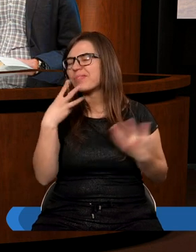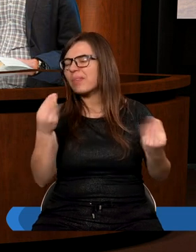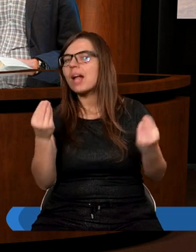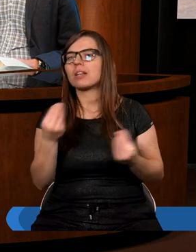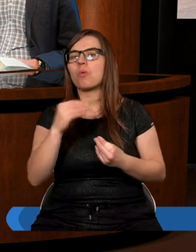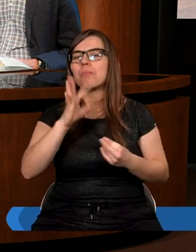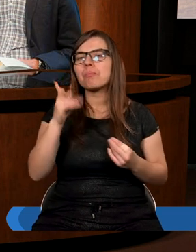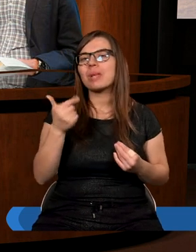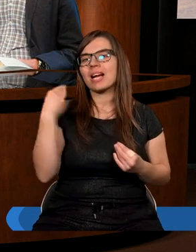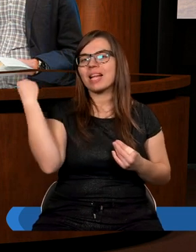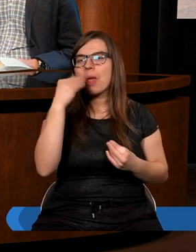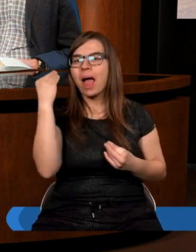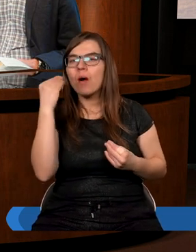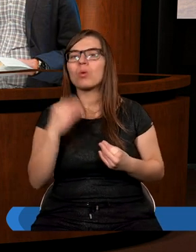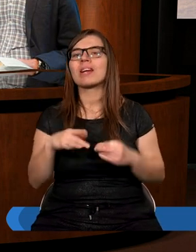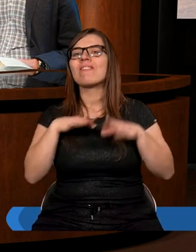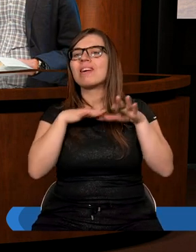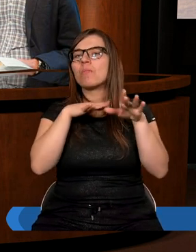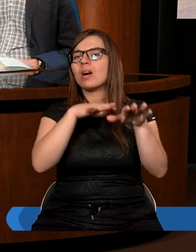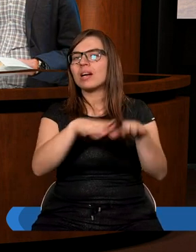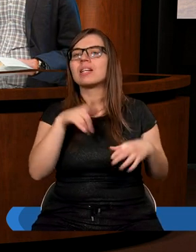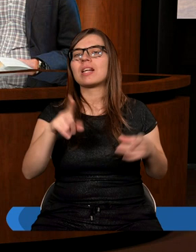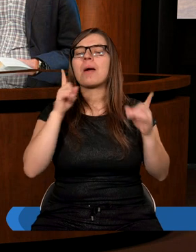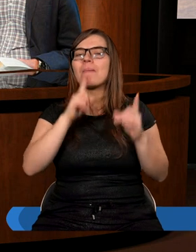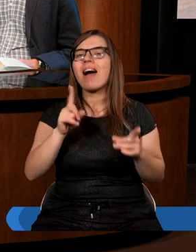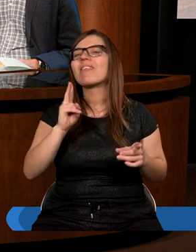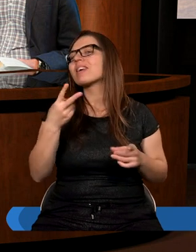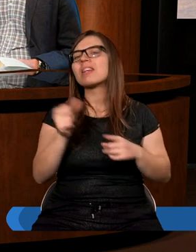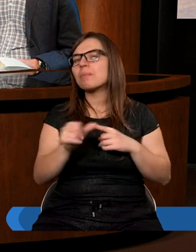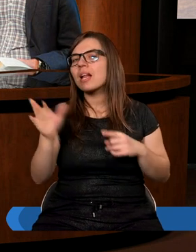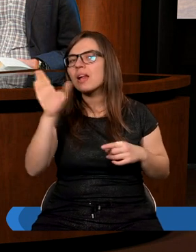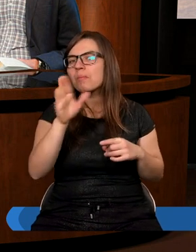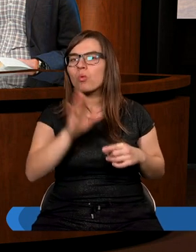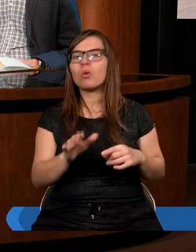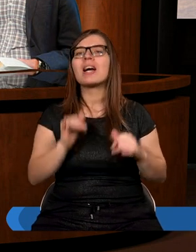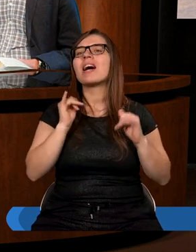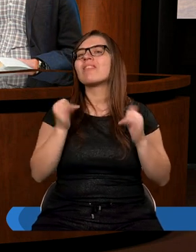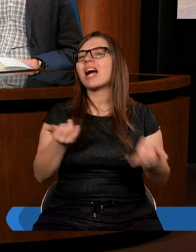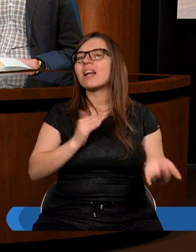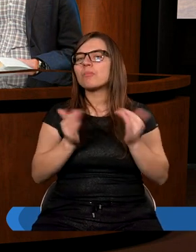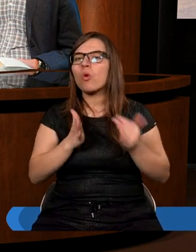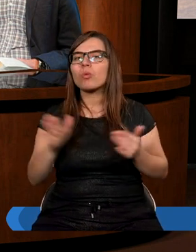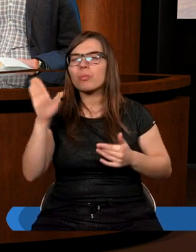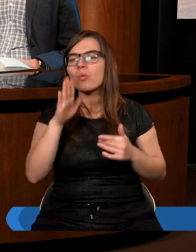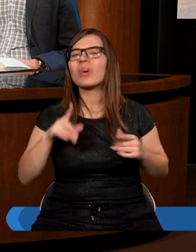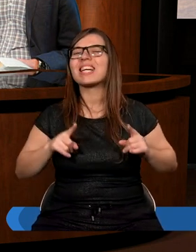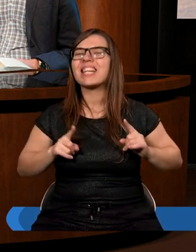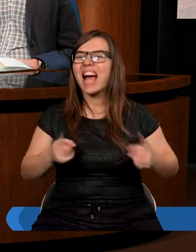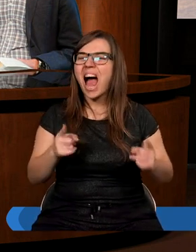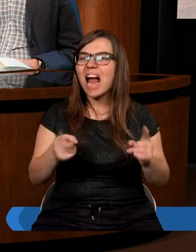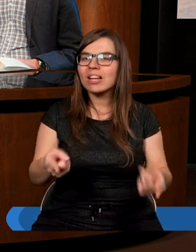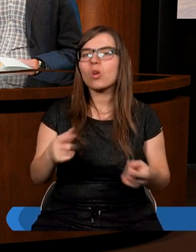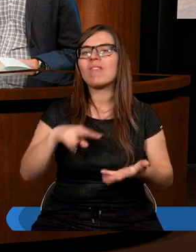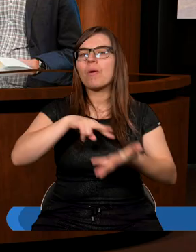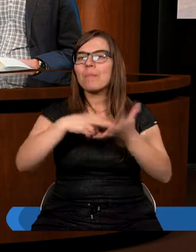nauk wypływających z prawdy o tym, kim jest Bóg, w jaki sposób Bóg postanowił zrealizować plan